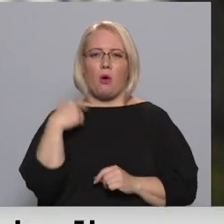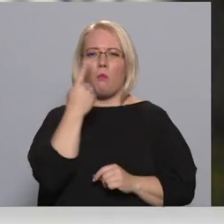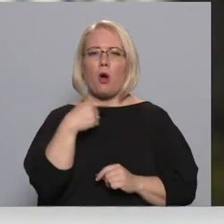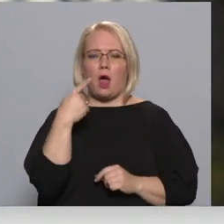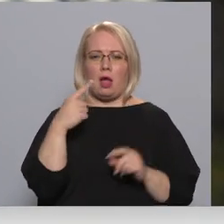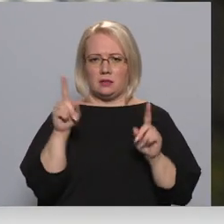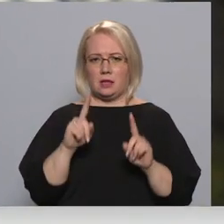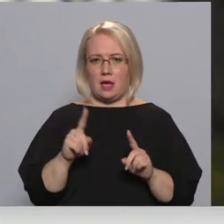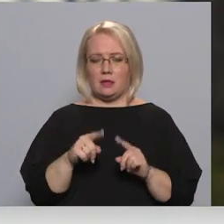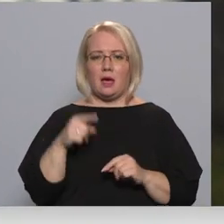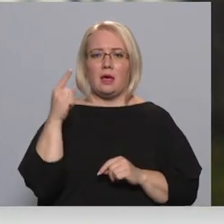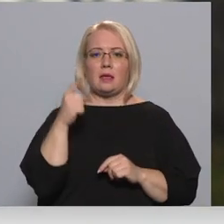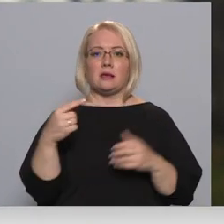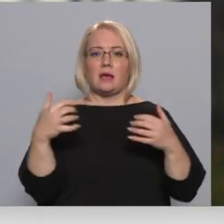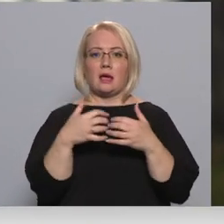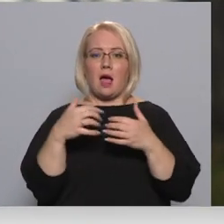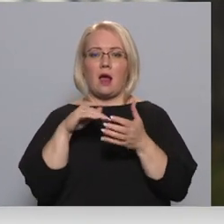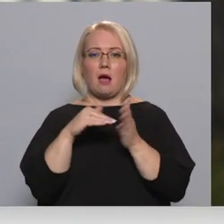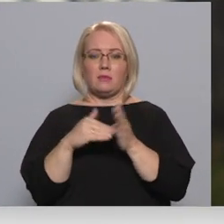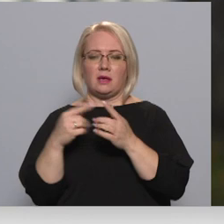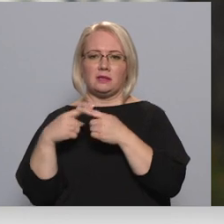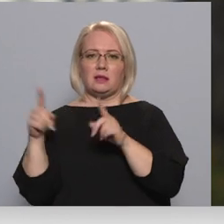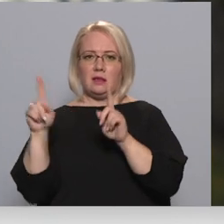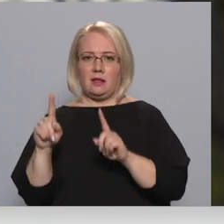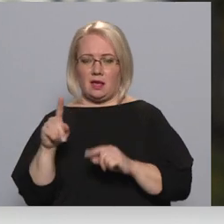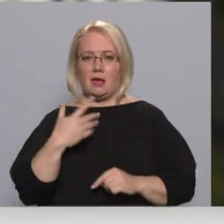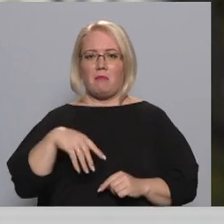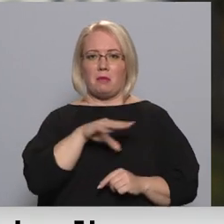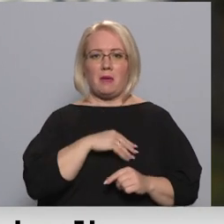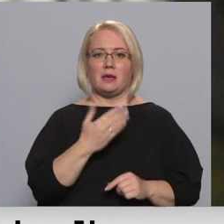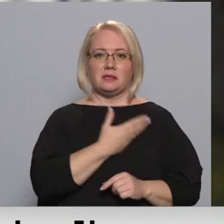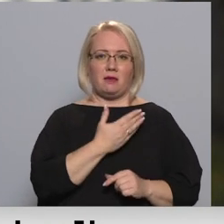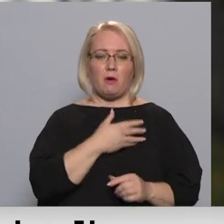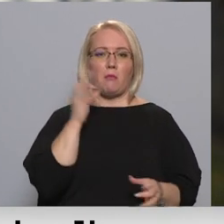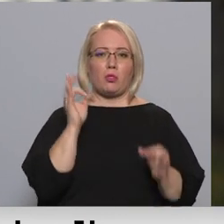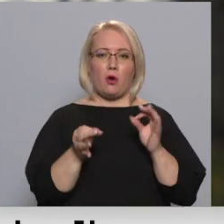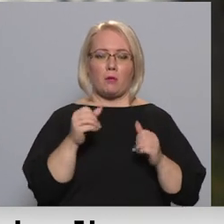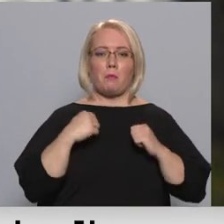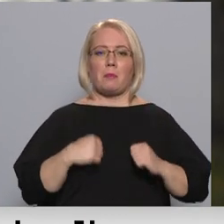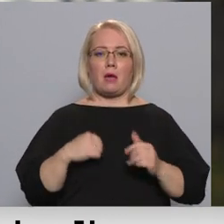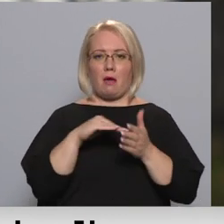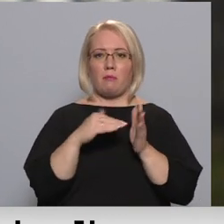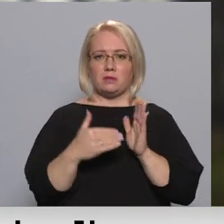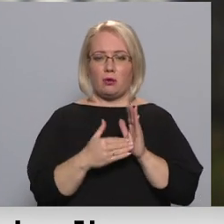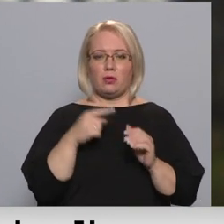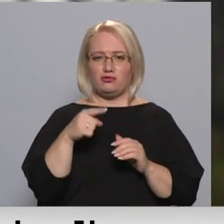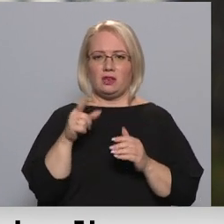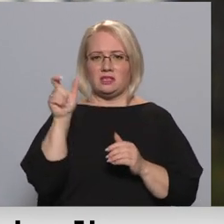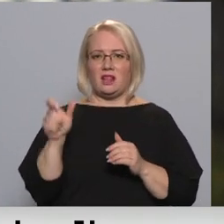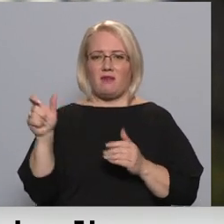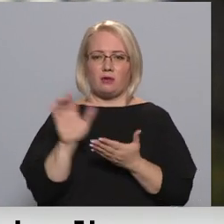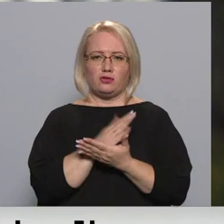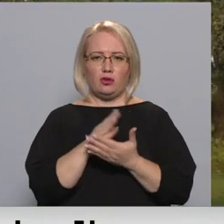teikt, ja tas ir kara apstākļos, tā ir viena lieta, bet tā kā mēs patreiz dzīvojam normālos, miera apstākļos, tad šķirošana